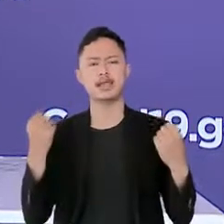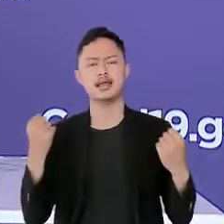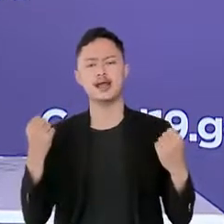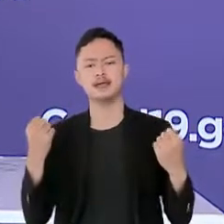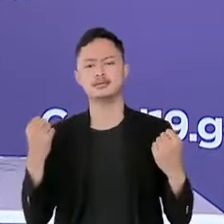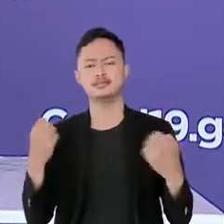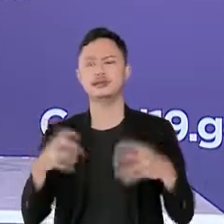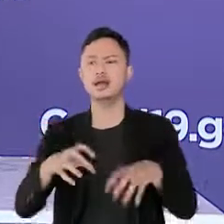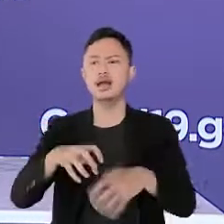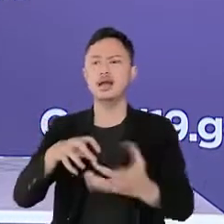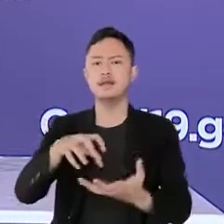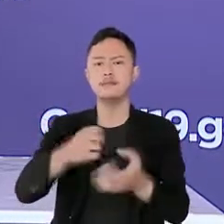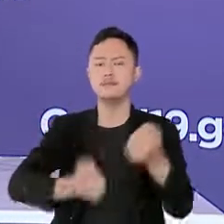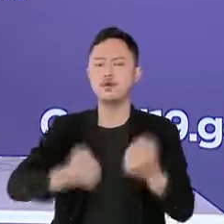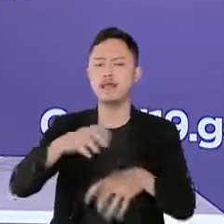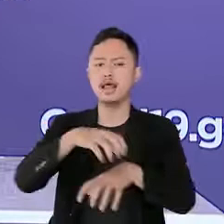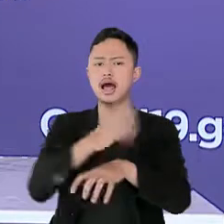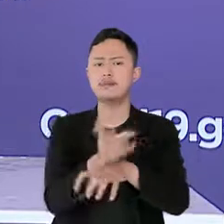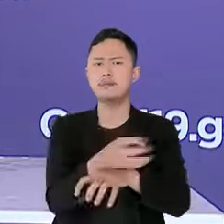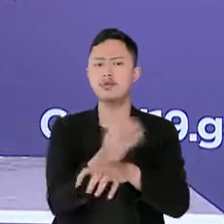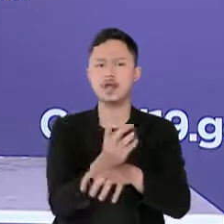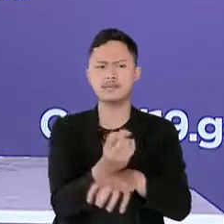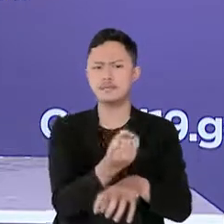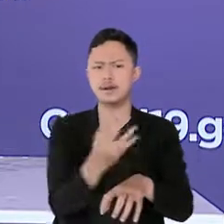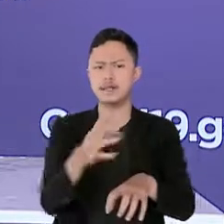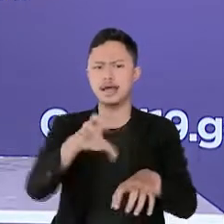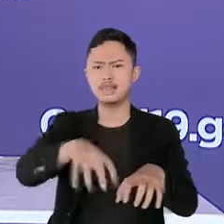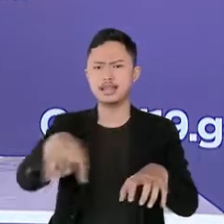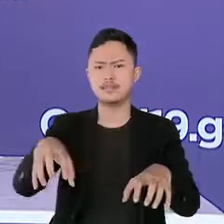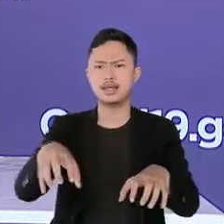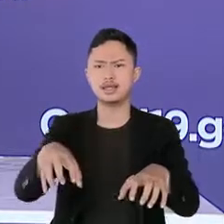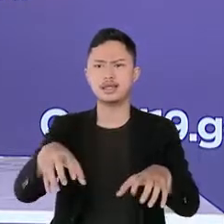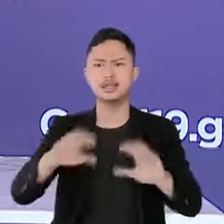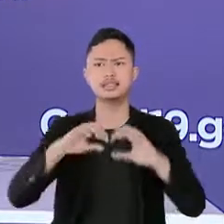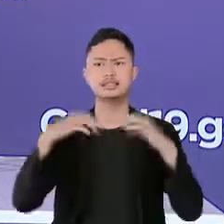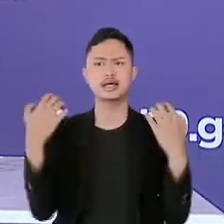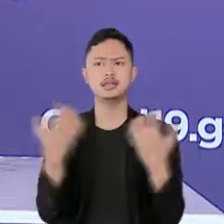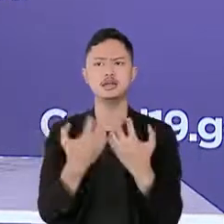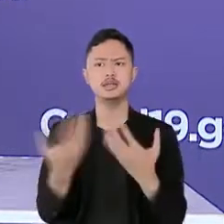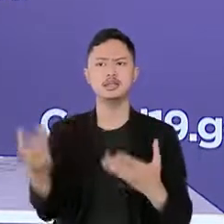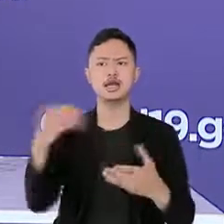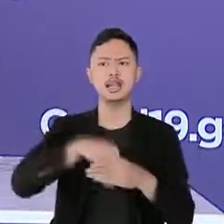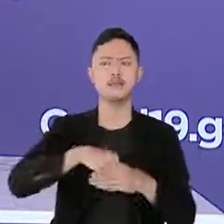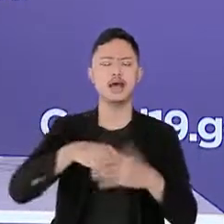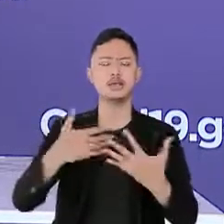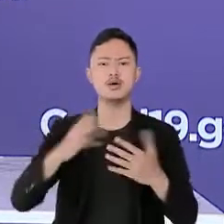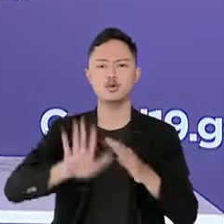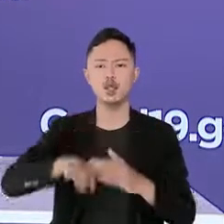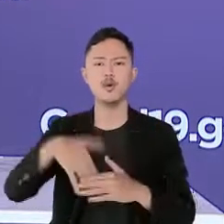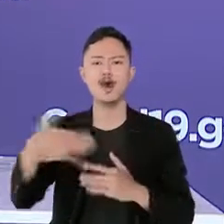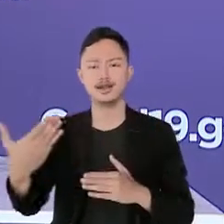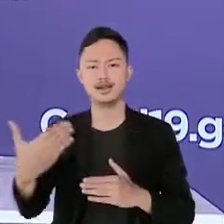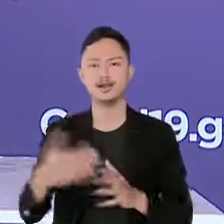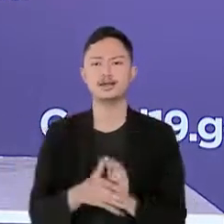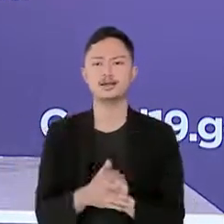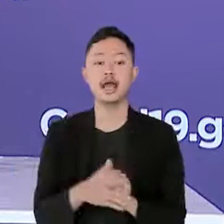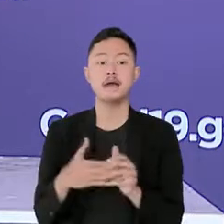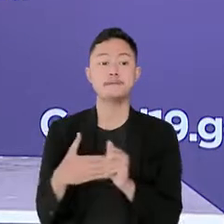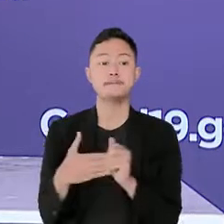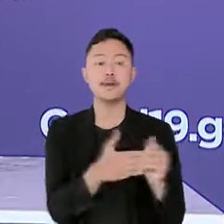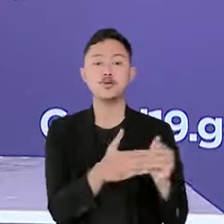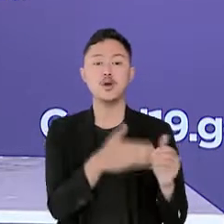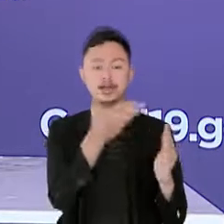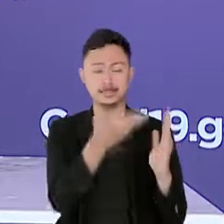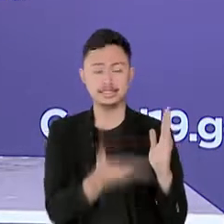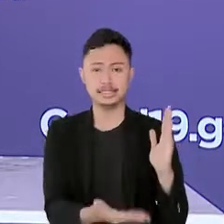ans beserta tenaga kesehatan di sejumlah titik tertentu di dalam maupun di luar stadion kemudian petunjuk ini wajib